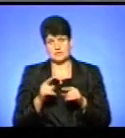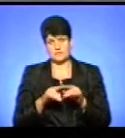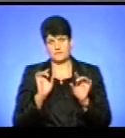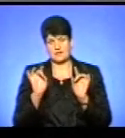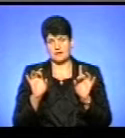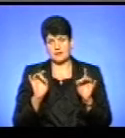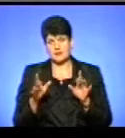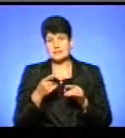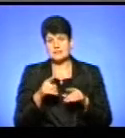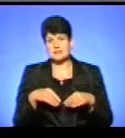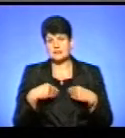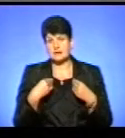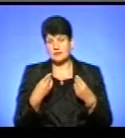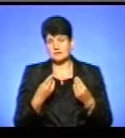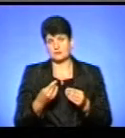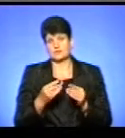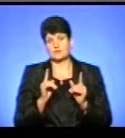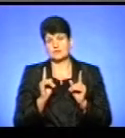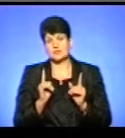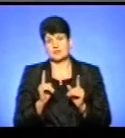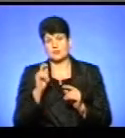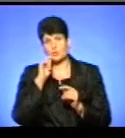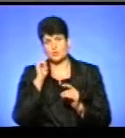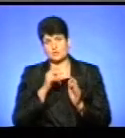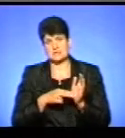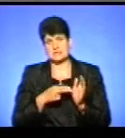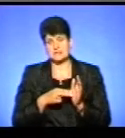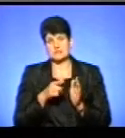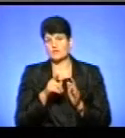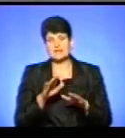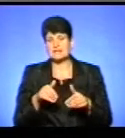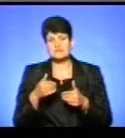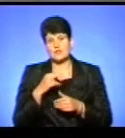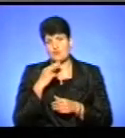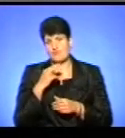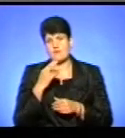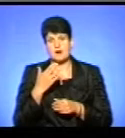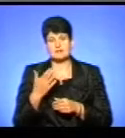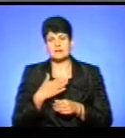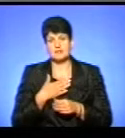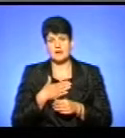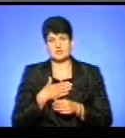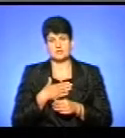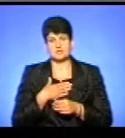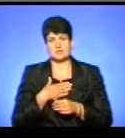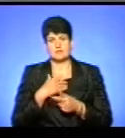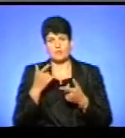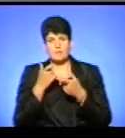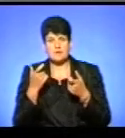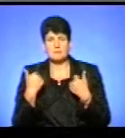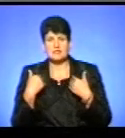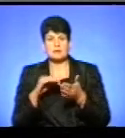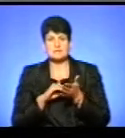конструкції дозволи видає виключно «Укрзалізниця». Вони не звертають уваги на наші попередження. Ми написали вже